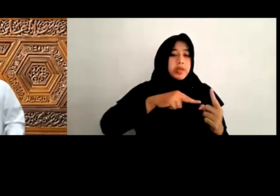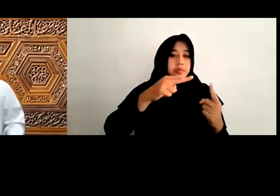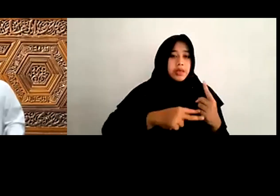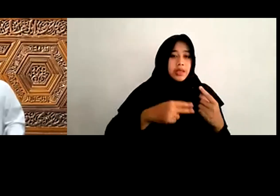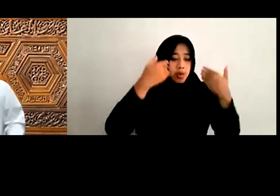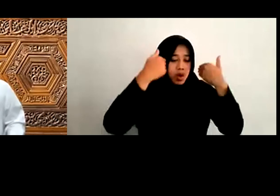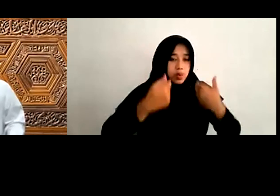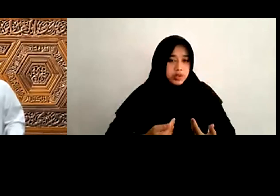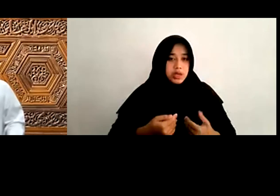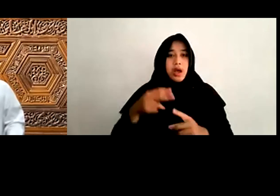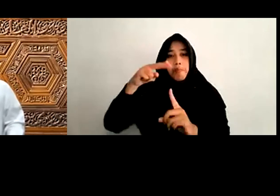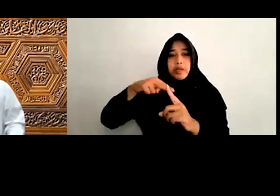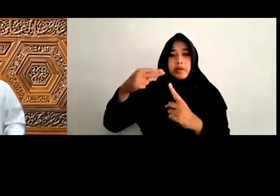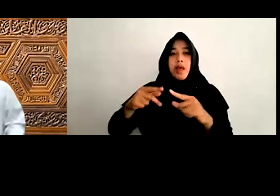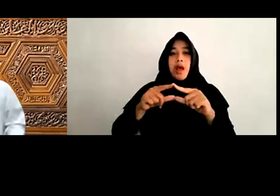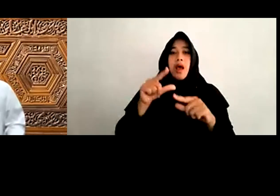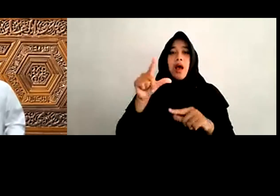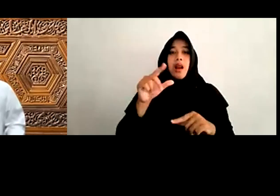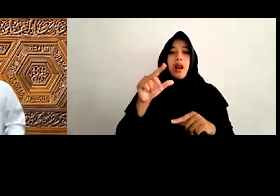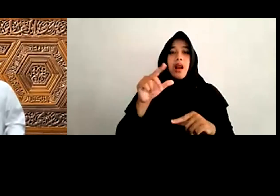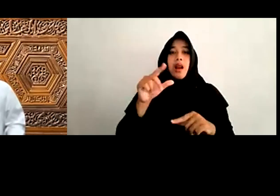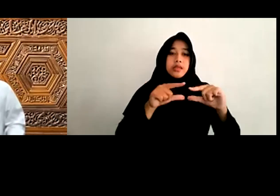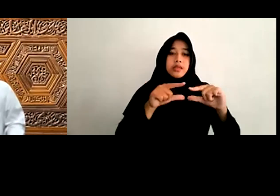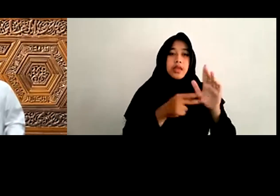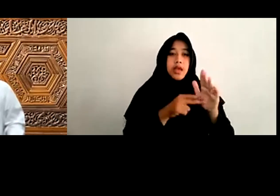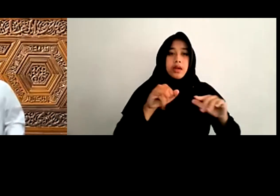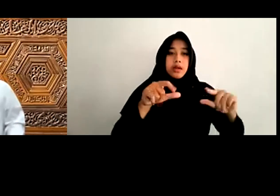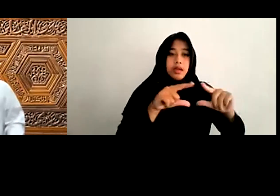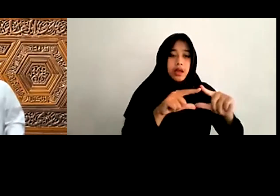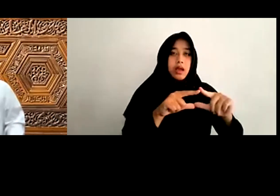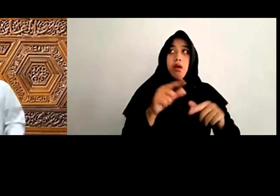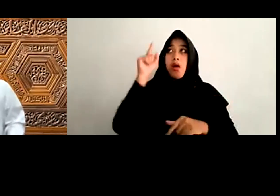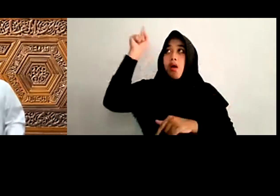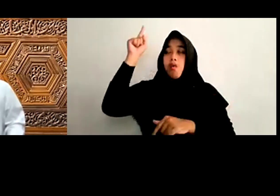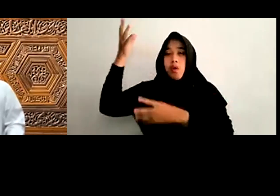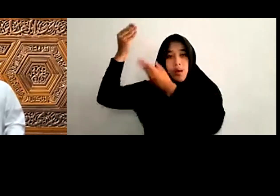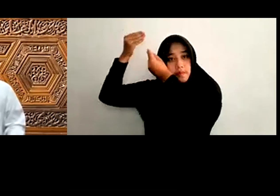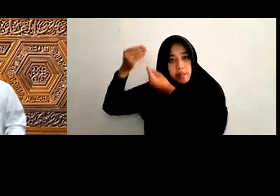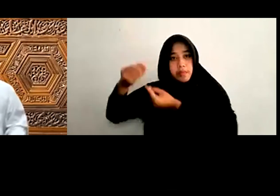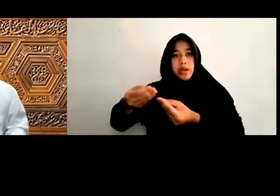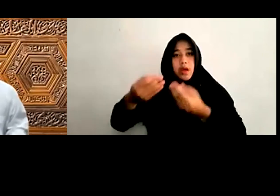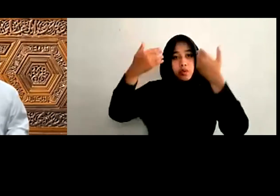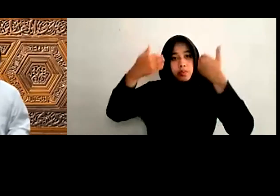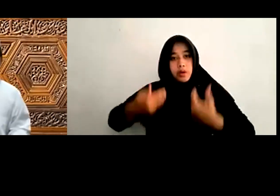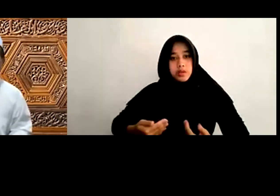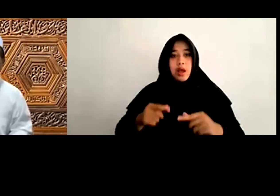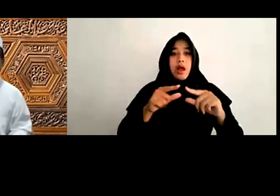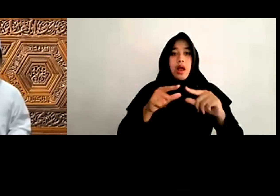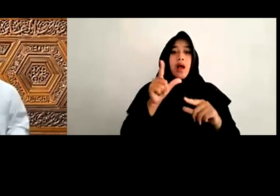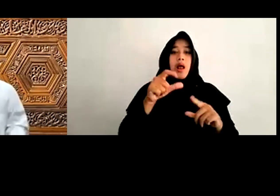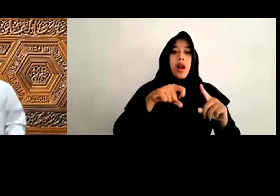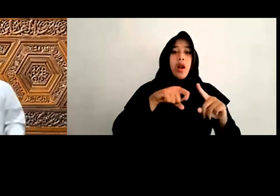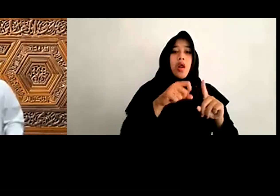Dan kemuliaannya Dihadapan Tuhan Yang Maha Esa Al-Akromiyah Laki-laki Dan perempuan Adalah